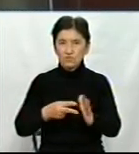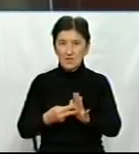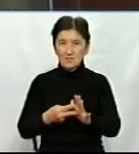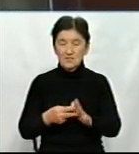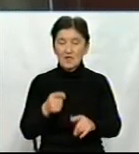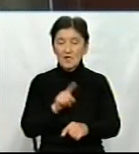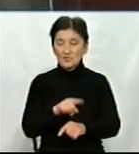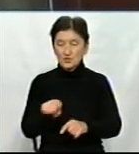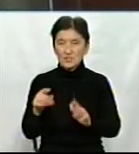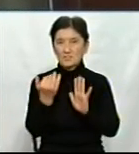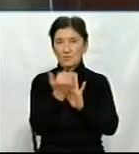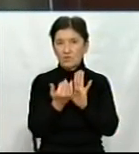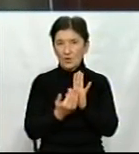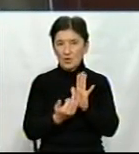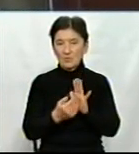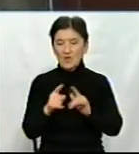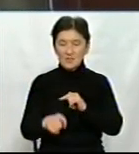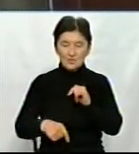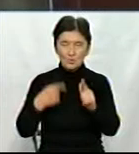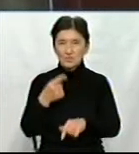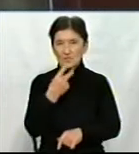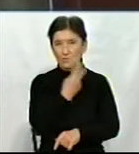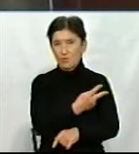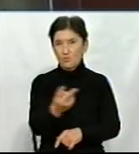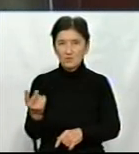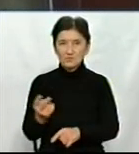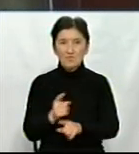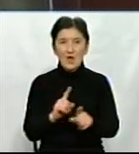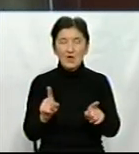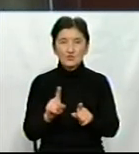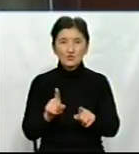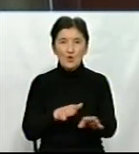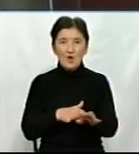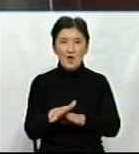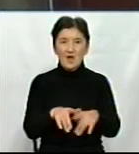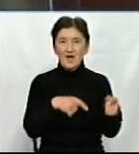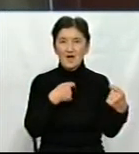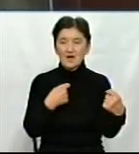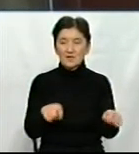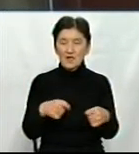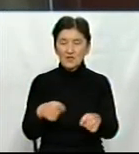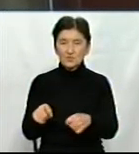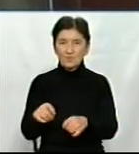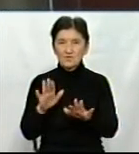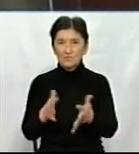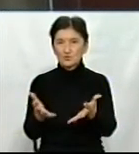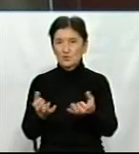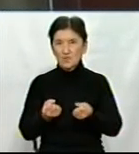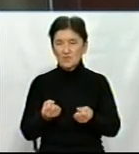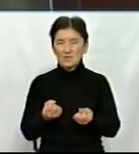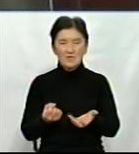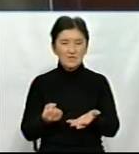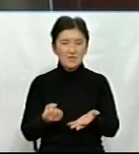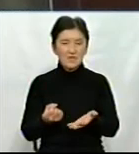через цю програму на наступний рік ми їх побачимо, тому що всі, хто їх реалізовує, зможуть прийняти участь в програмі і отримати кошти під